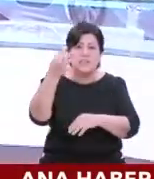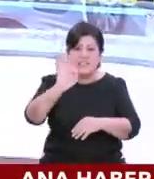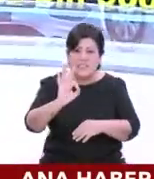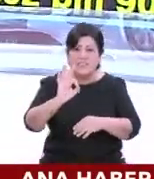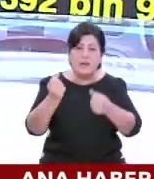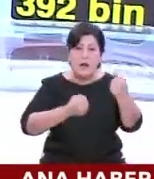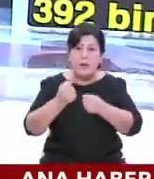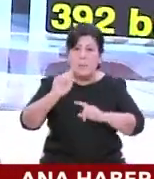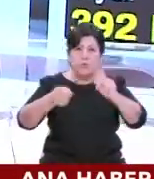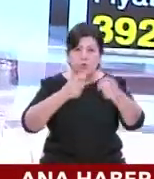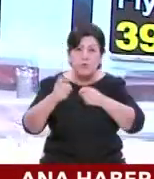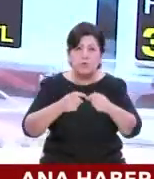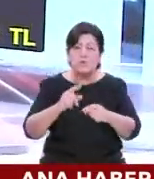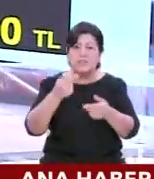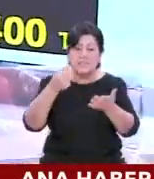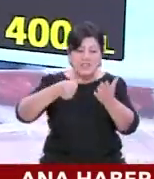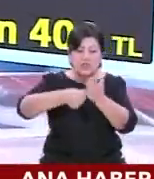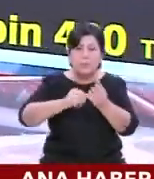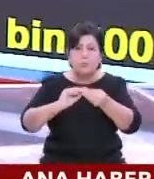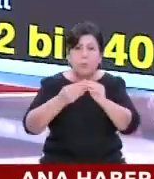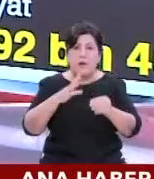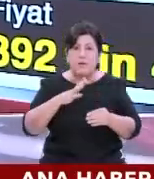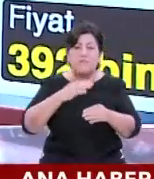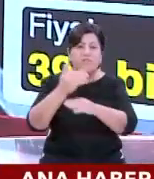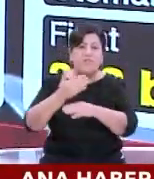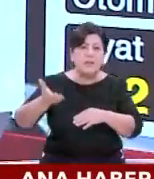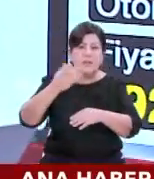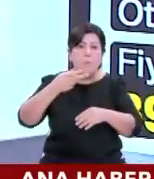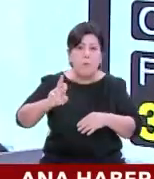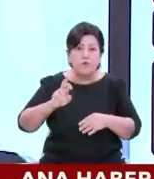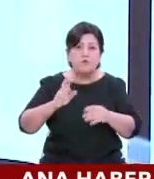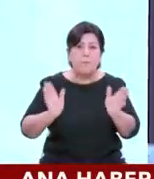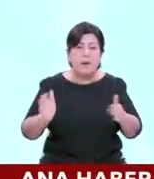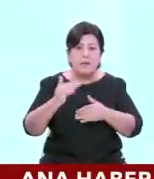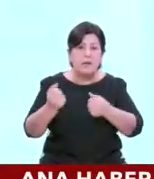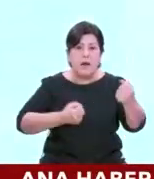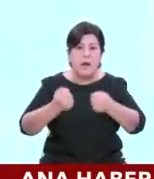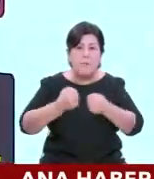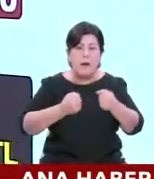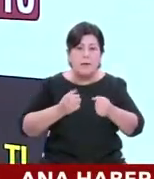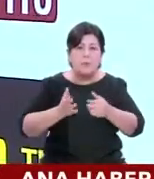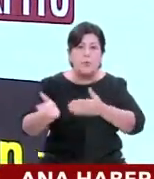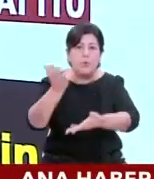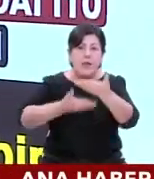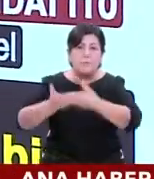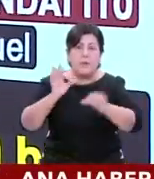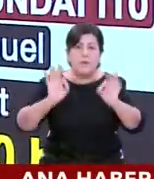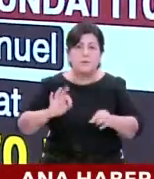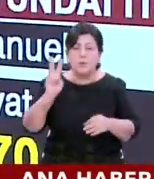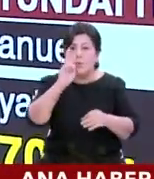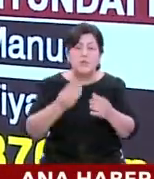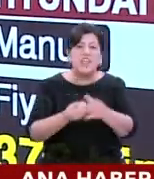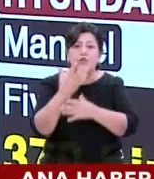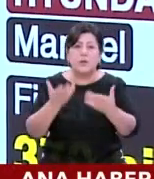tedarik ve çip sorunu devam ediyor. Firmalar boş paket araçlar üretmeye başlıyor. Sonuçta ne oluyor?